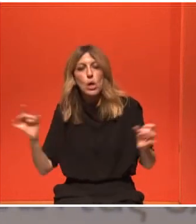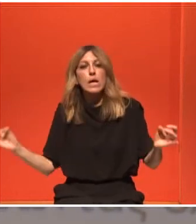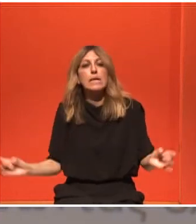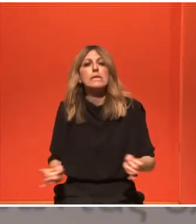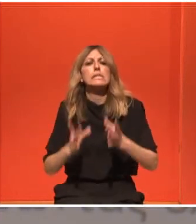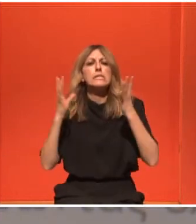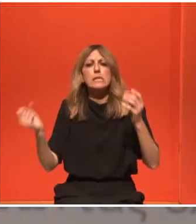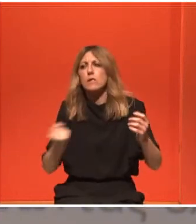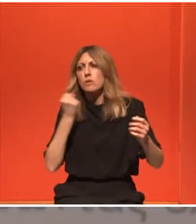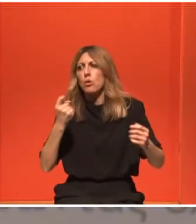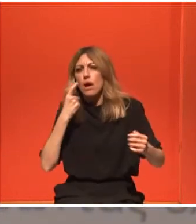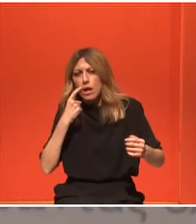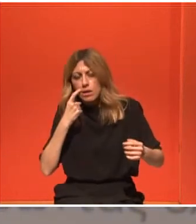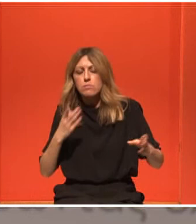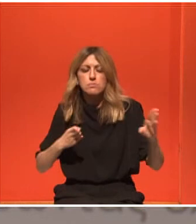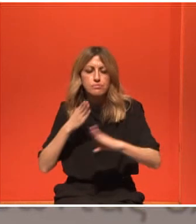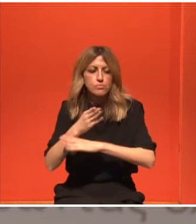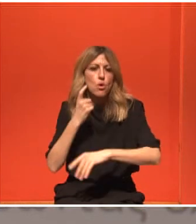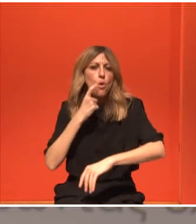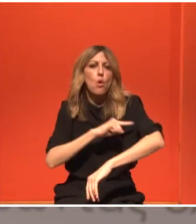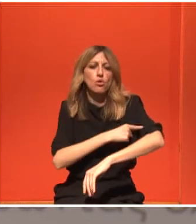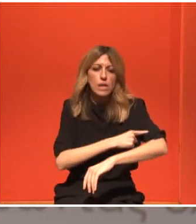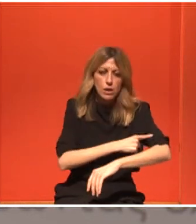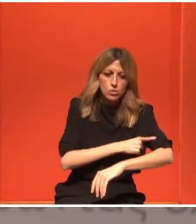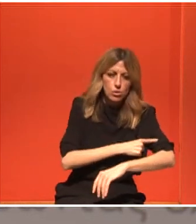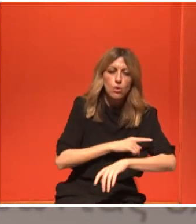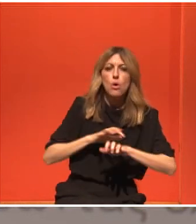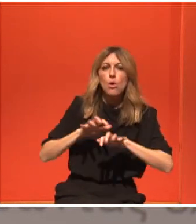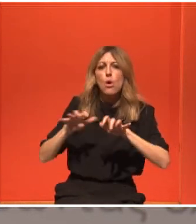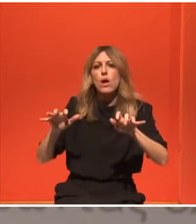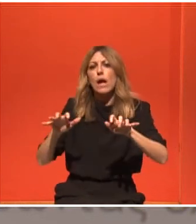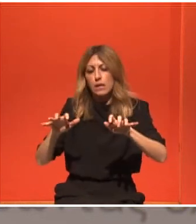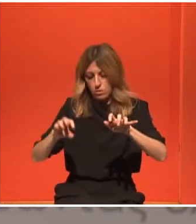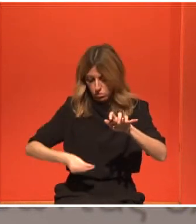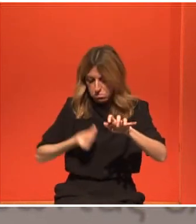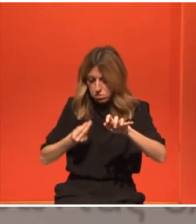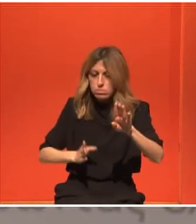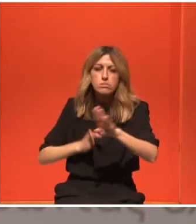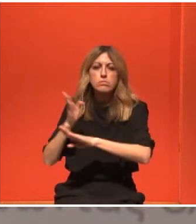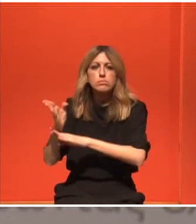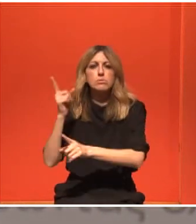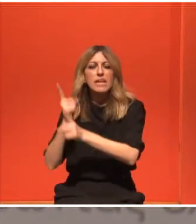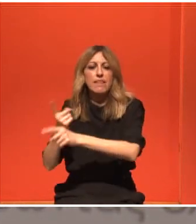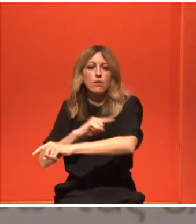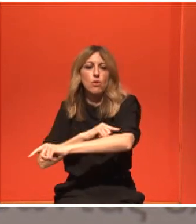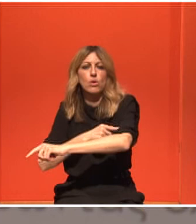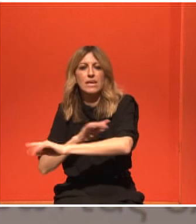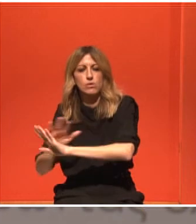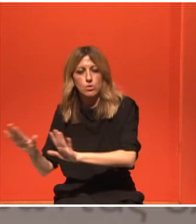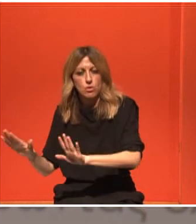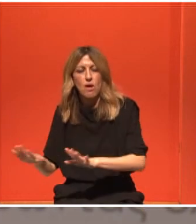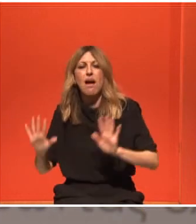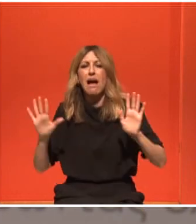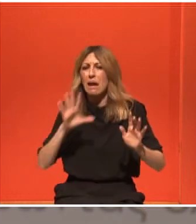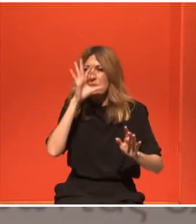Έχουμε κάτι, πάμε στον ογκολόγο, ας πούμε. Θεωρώ ότι εν έτη 2021 πρέπει λίγο να φύγει το ταμπού του